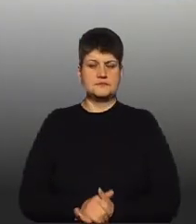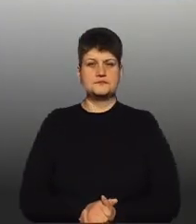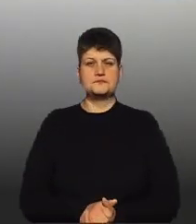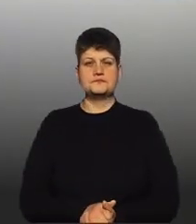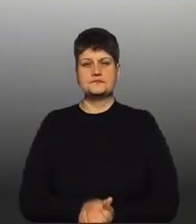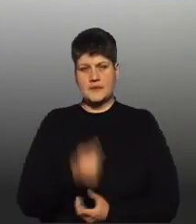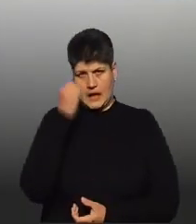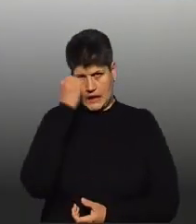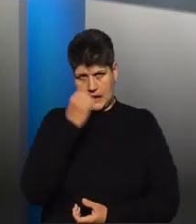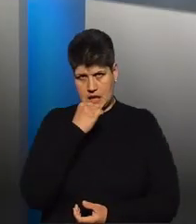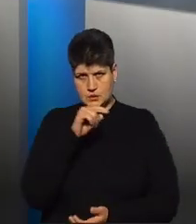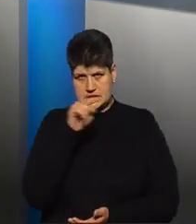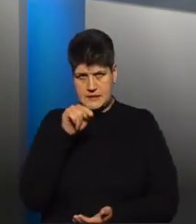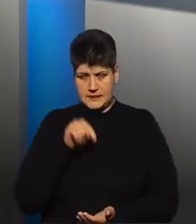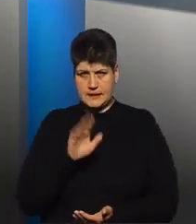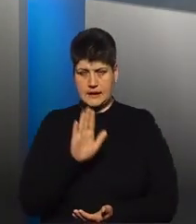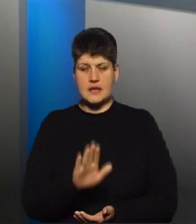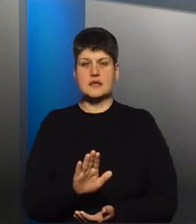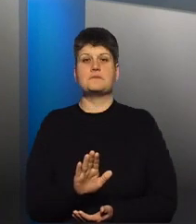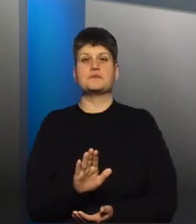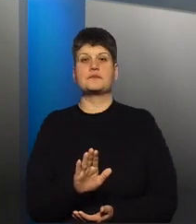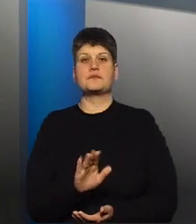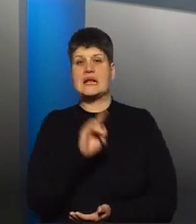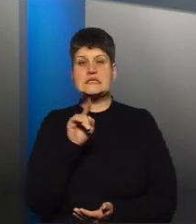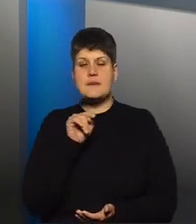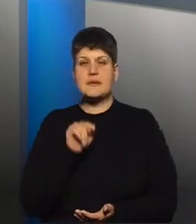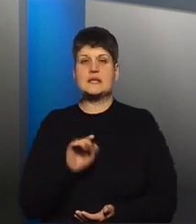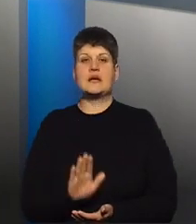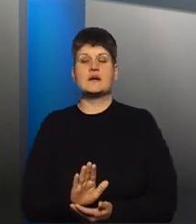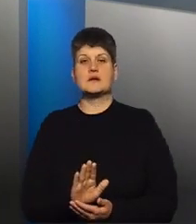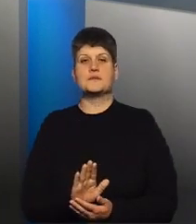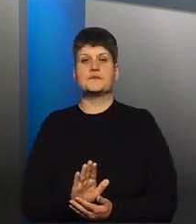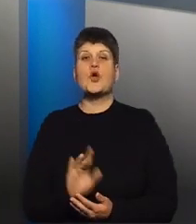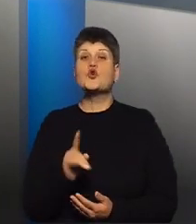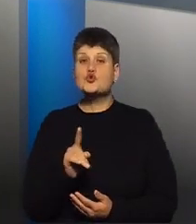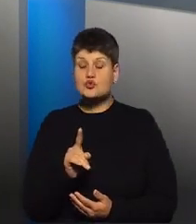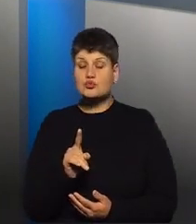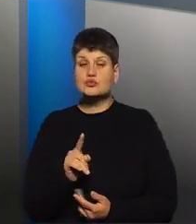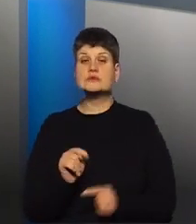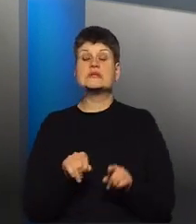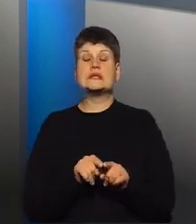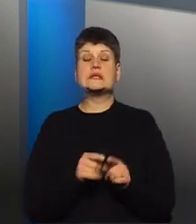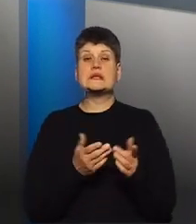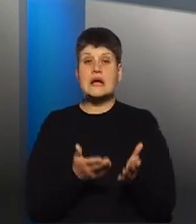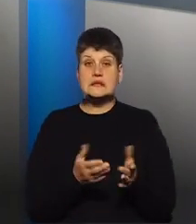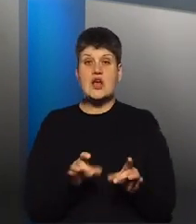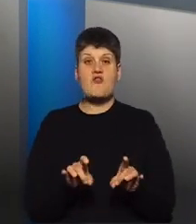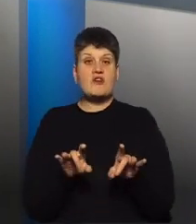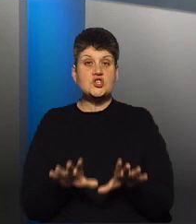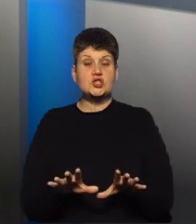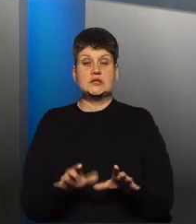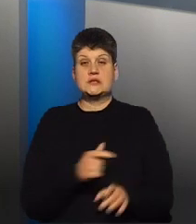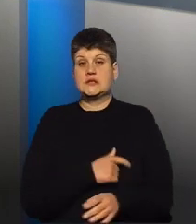за запитання. Запитання, чому саме таке? Так вирішили законодавці, наші народні